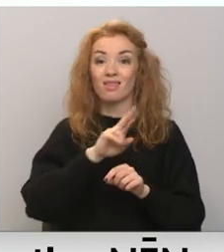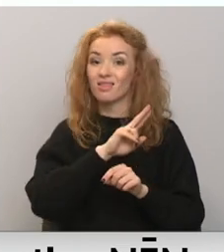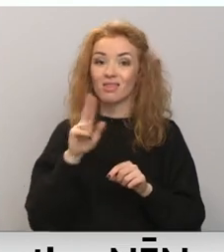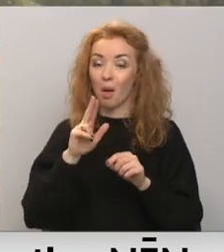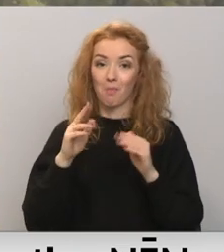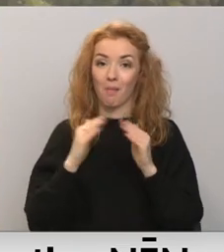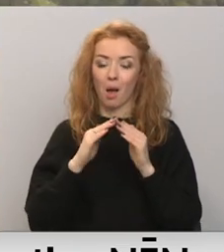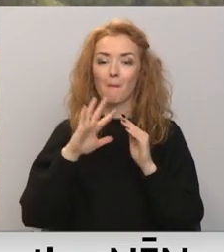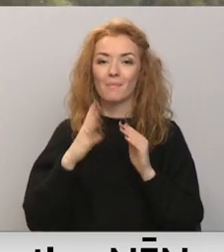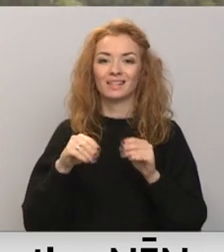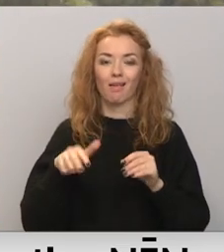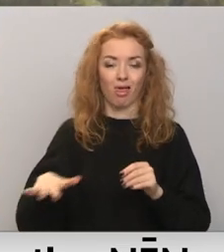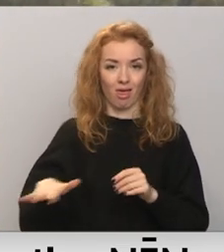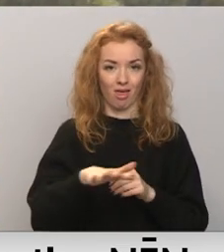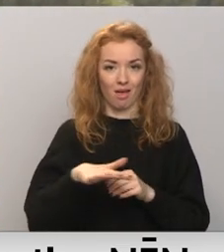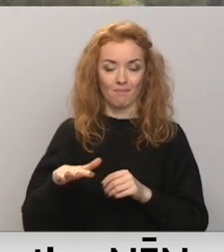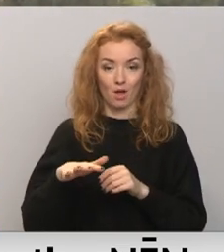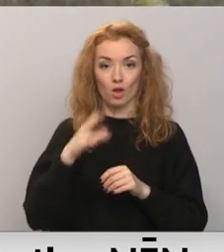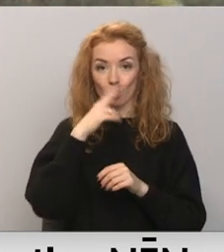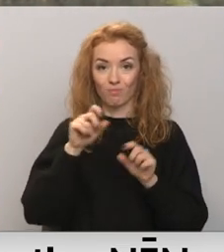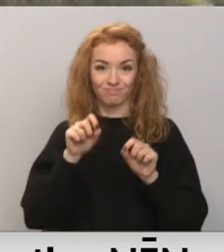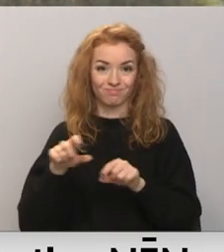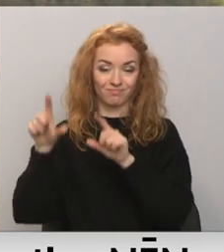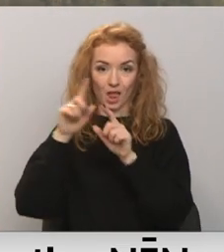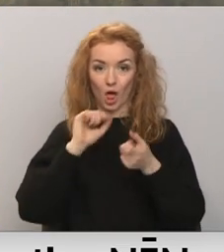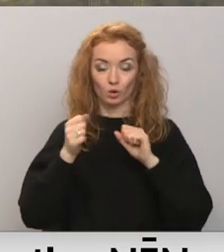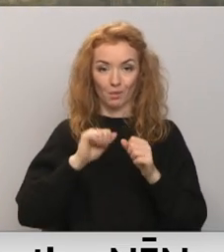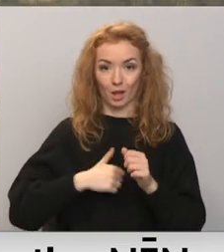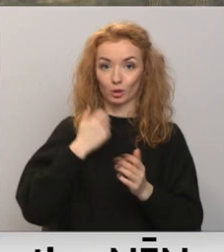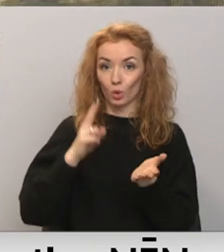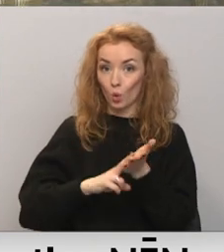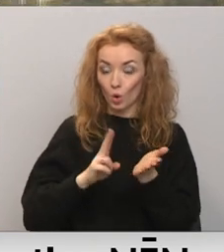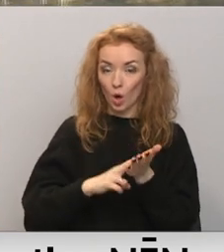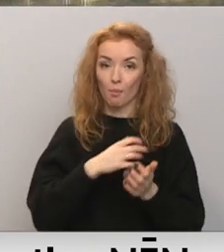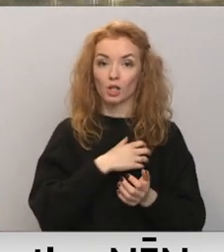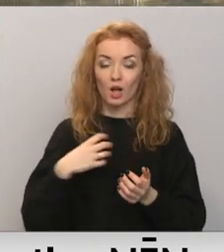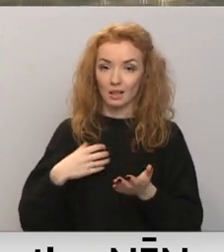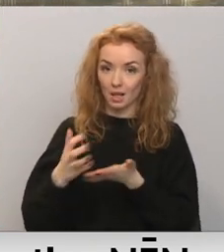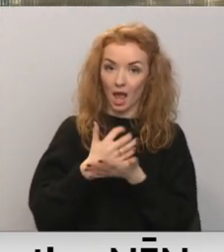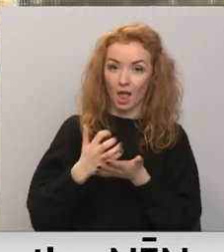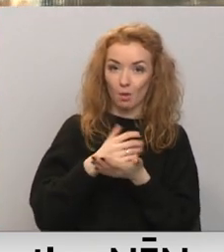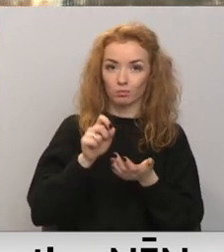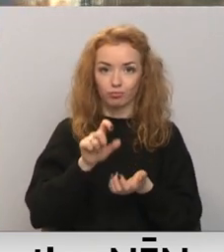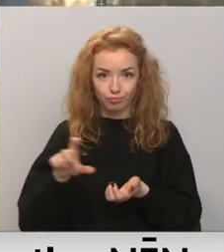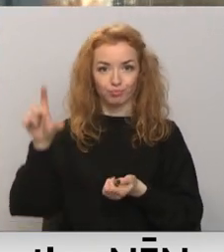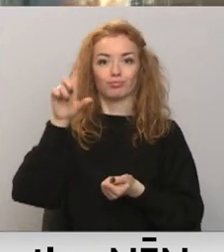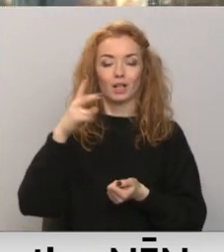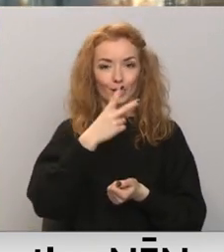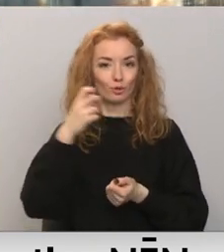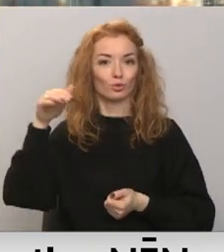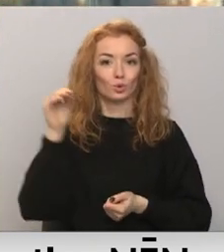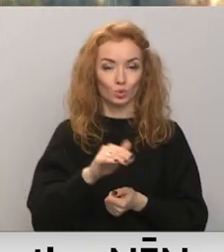zemes īpašuma. Tiek prognozēts, ka no paukstinātā nekustamā īpašuma nodokļu pašvaldības ieņēmumu varētu palielināties par 200